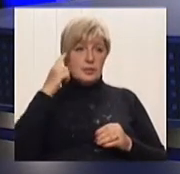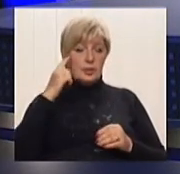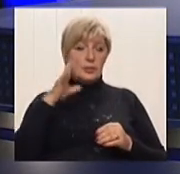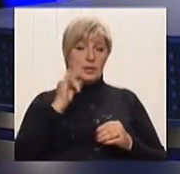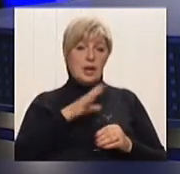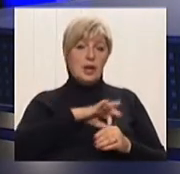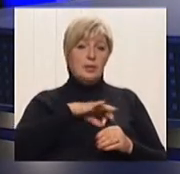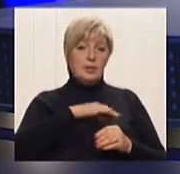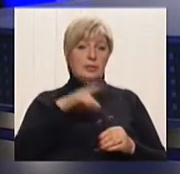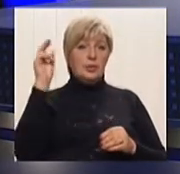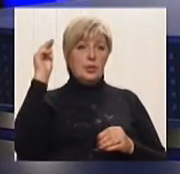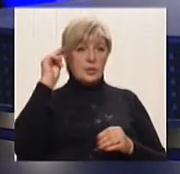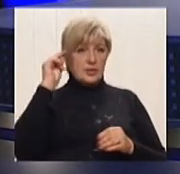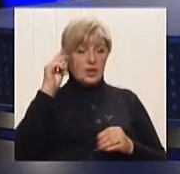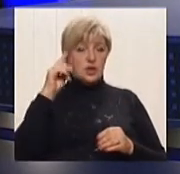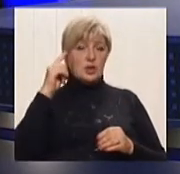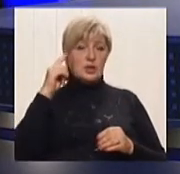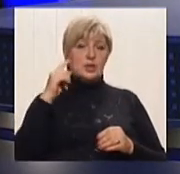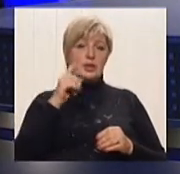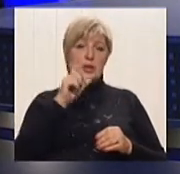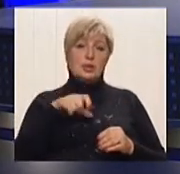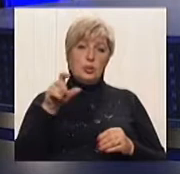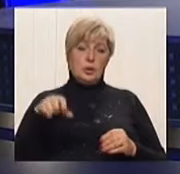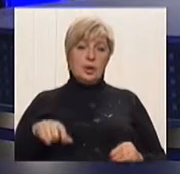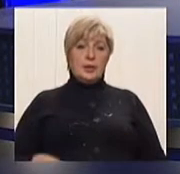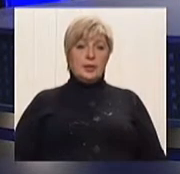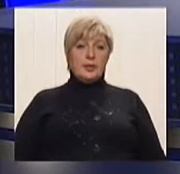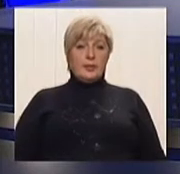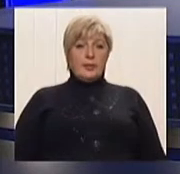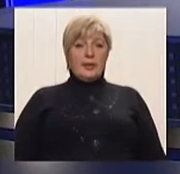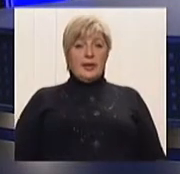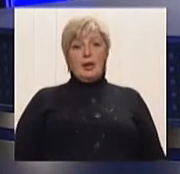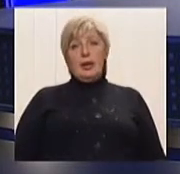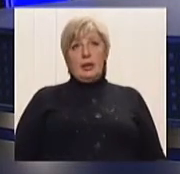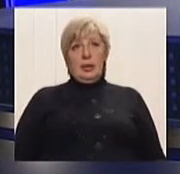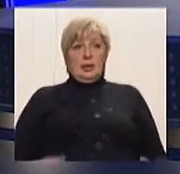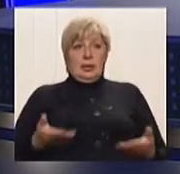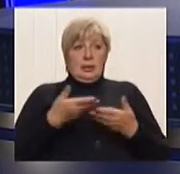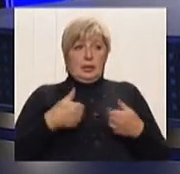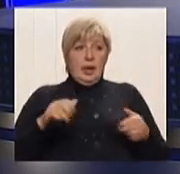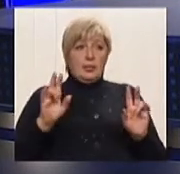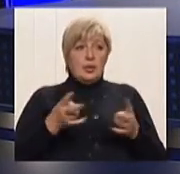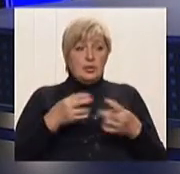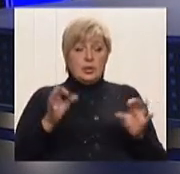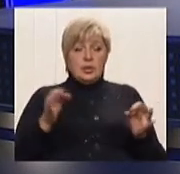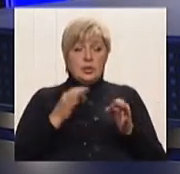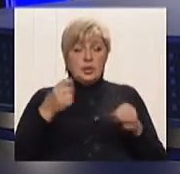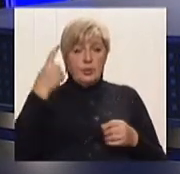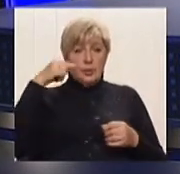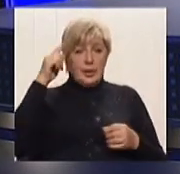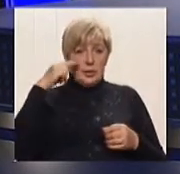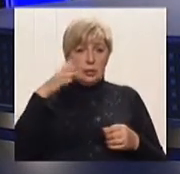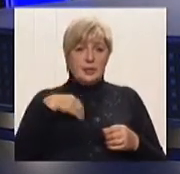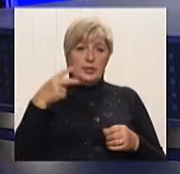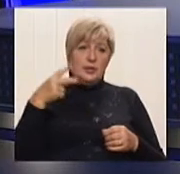правової освіченості наших людей? Ви знаєте, мені навіть не треба придумати чи розповідати. С 2001 року, якщо не